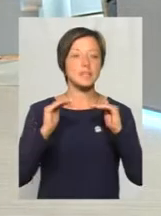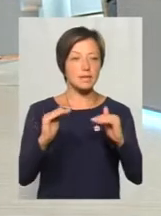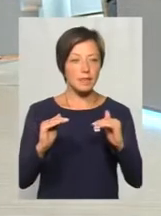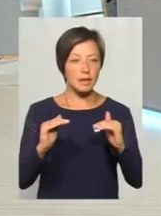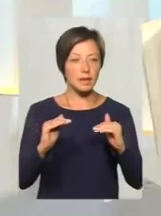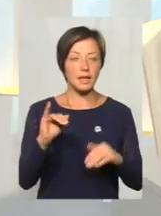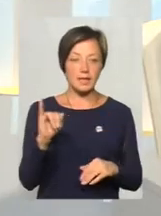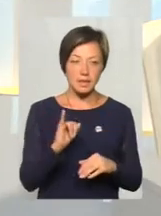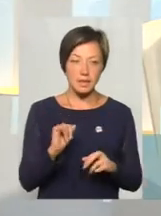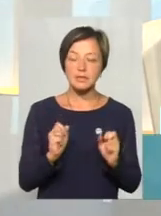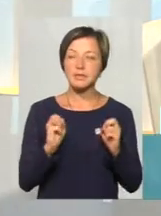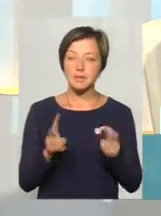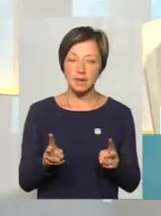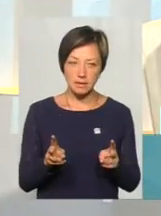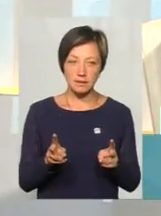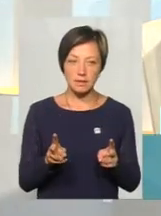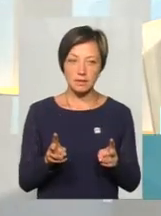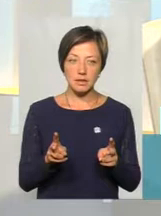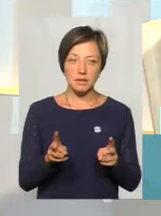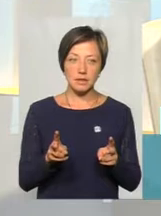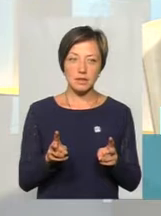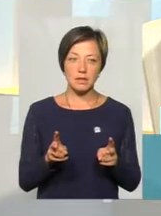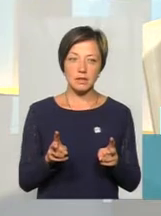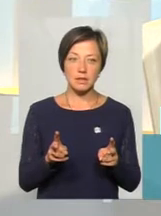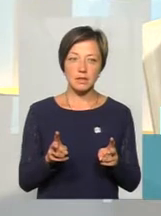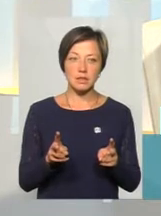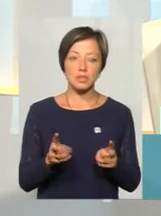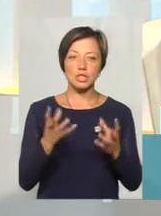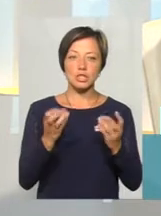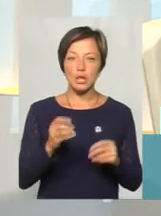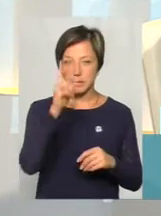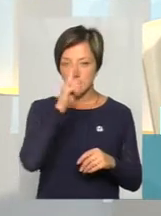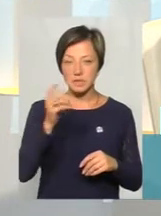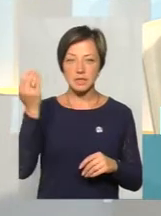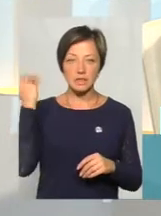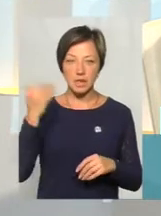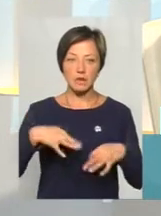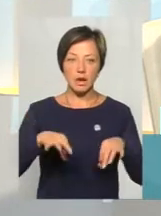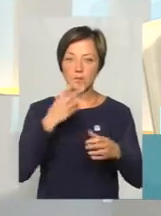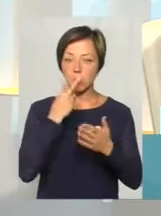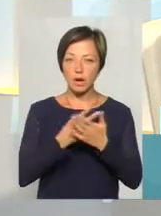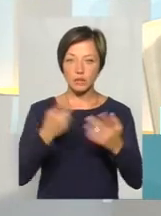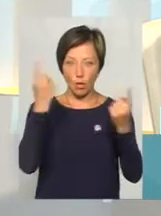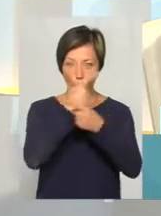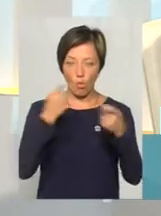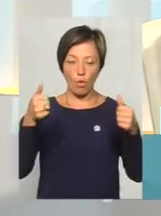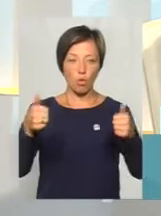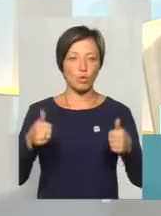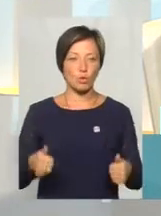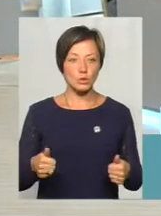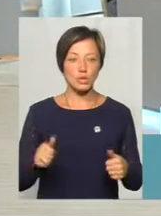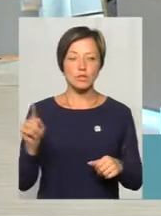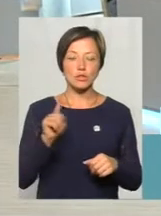яким чином… Збилось питання. Ще місяць назад у транспорті ми бачили оголошення про те, що